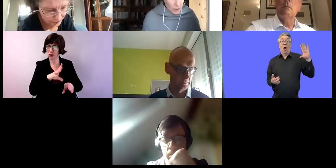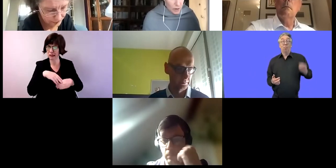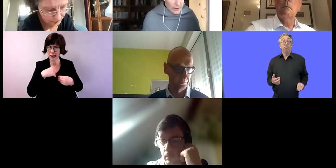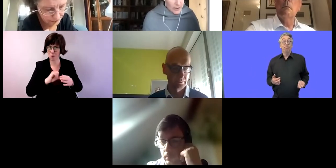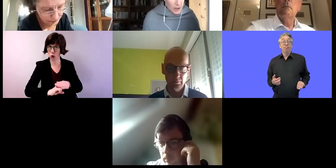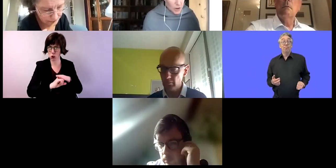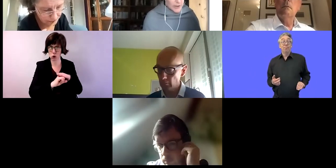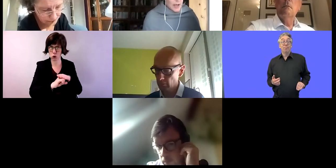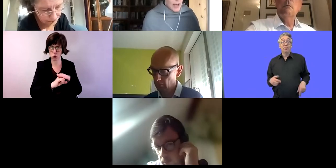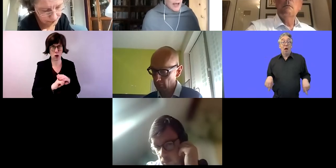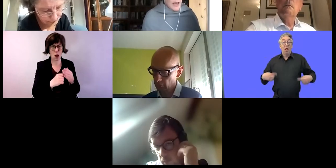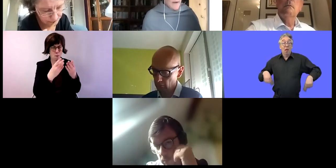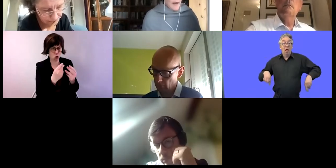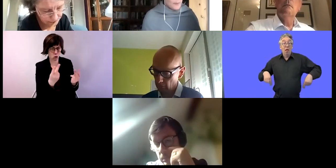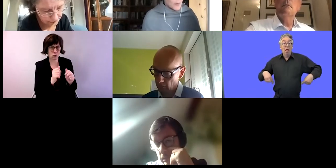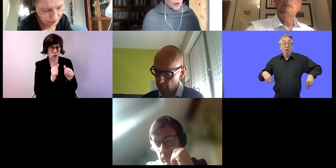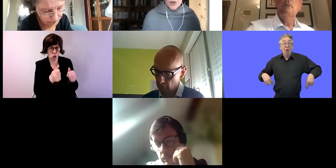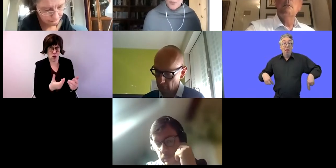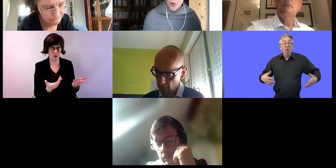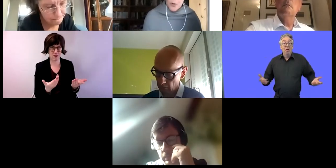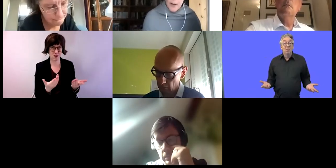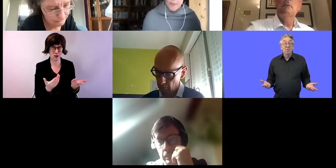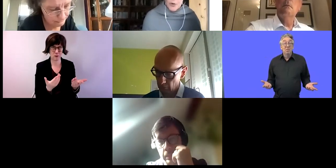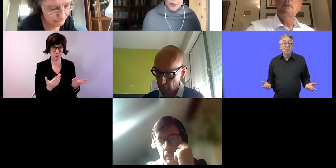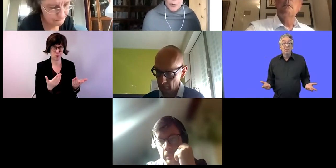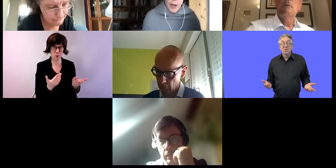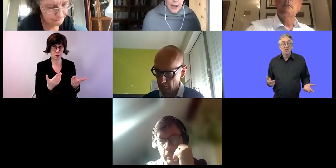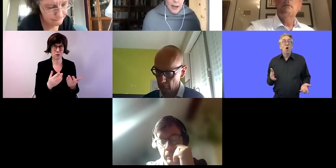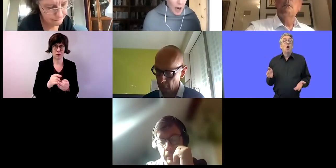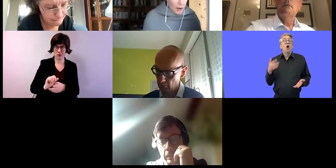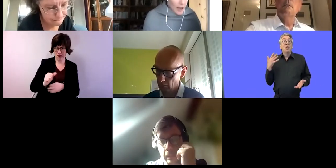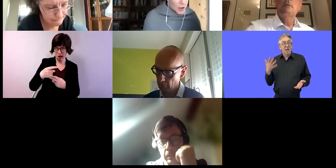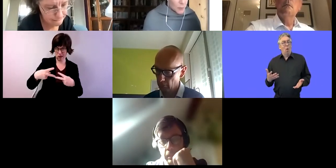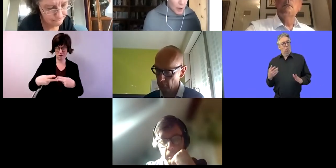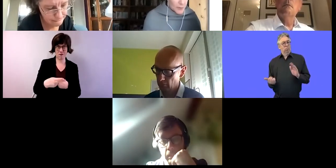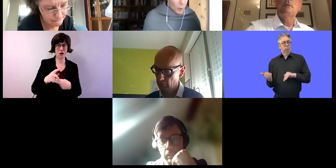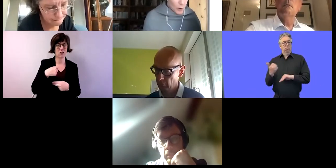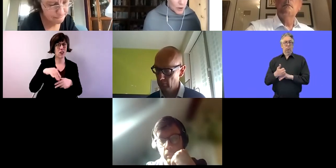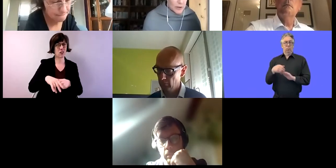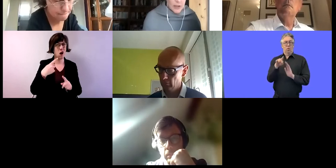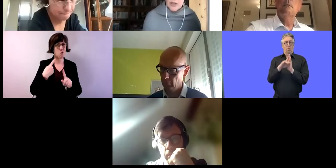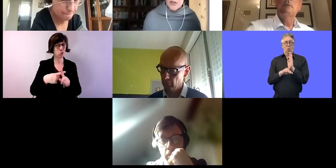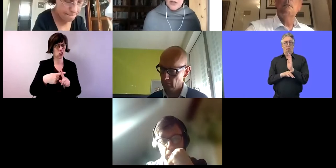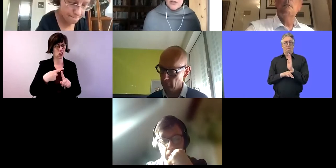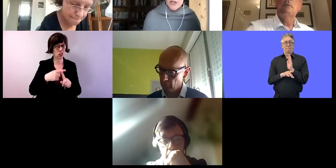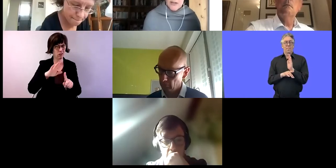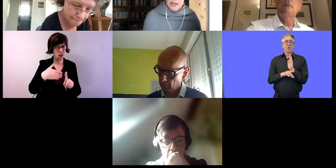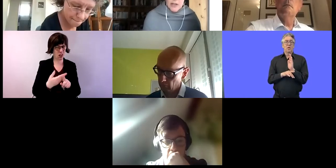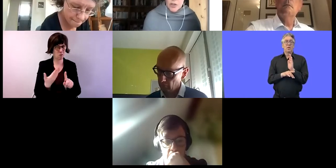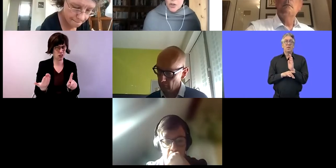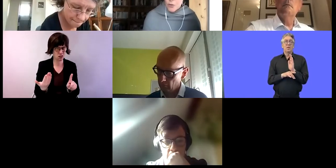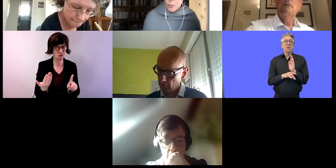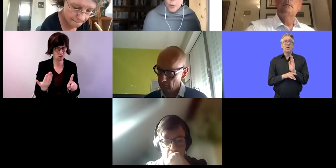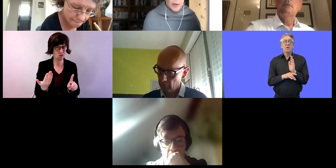die Hilfe bekommen. In der ersten Phase haben wir da auch positive Ergebnisse gemacht. Dann gibt es